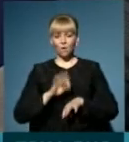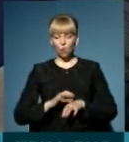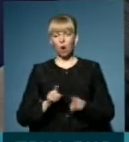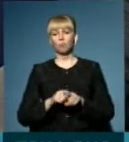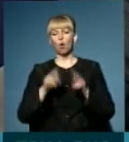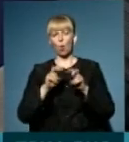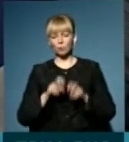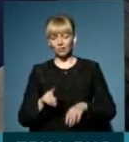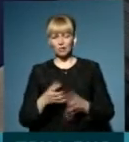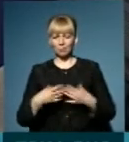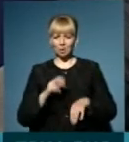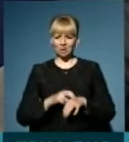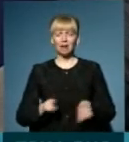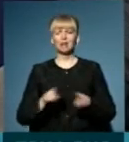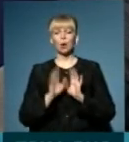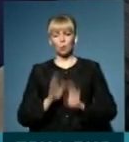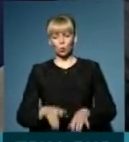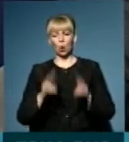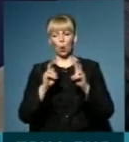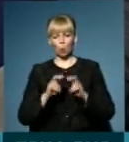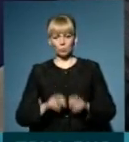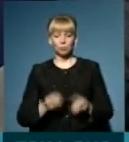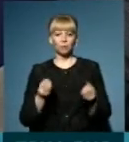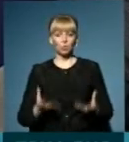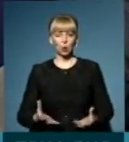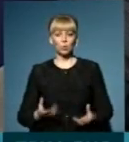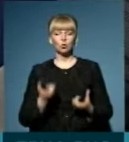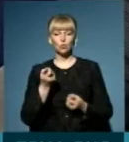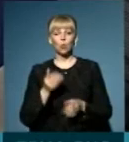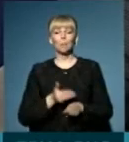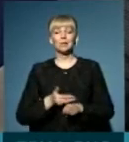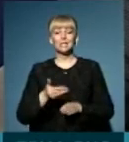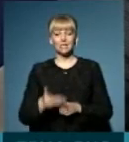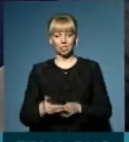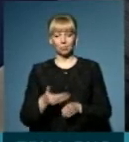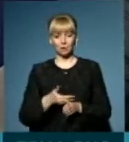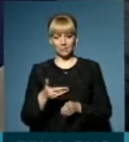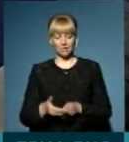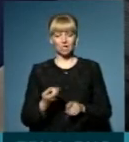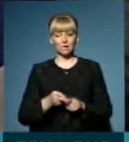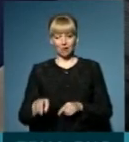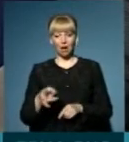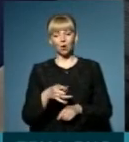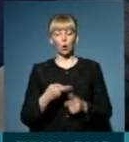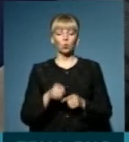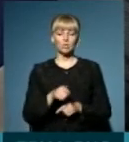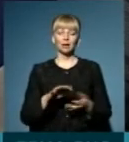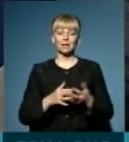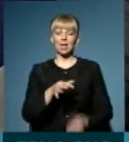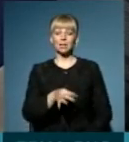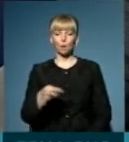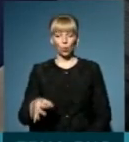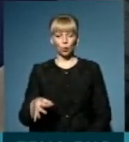обстежувалися у сімейних лікарів, так і будуть обстежуватись. Просто трошки пізніше цей район або цей населений